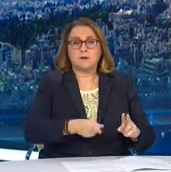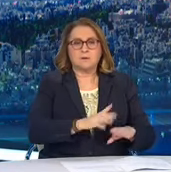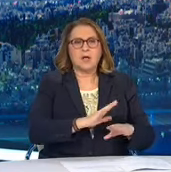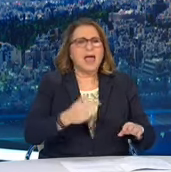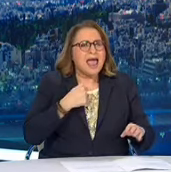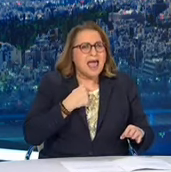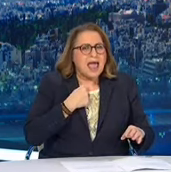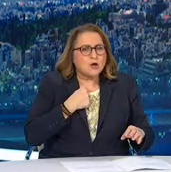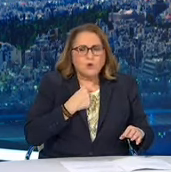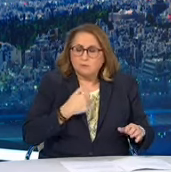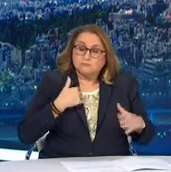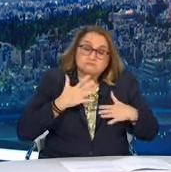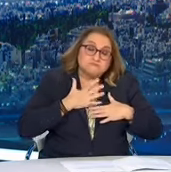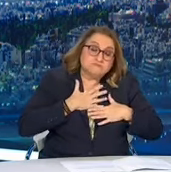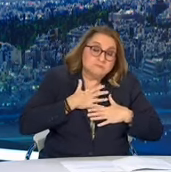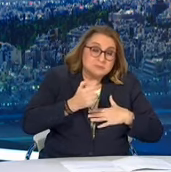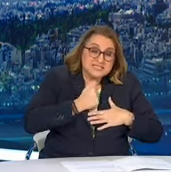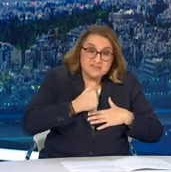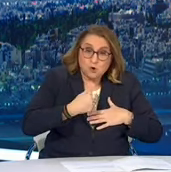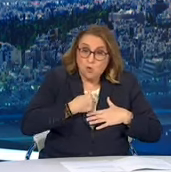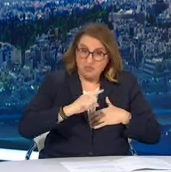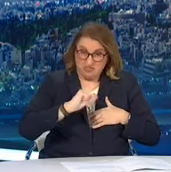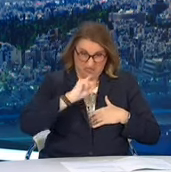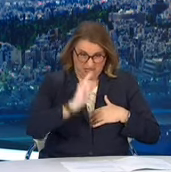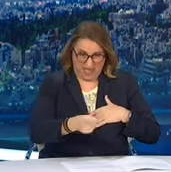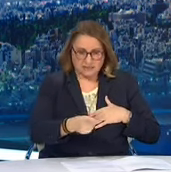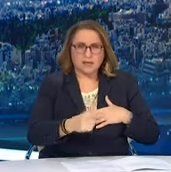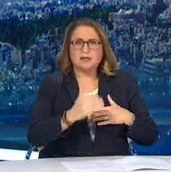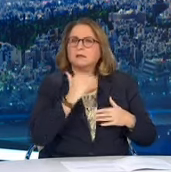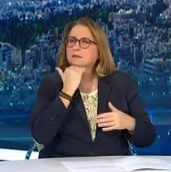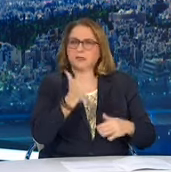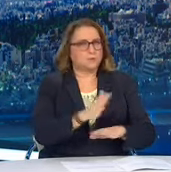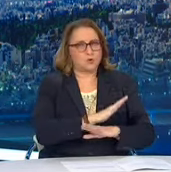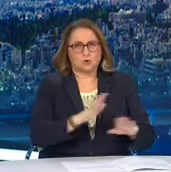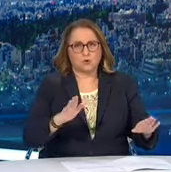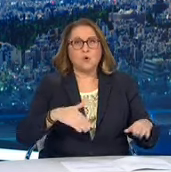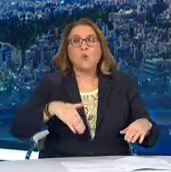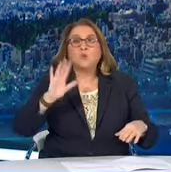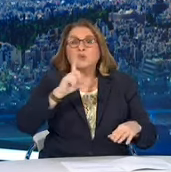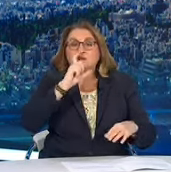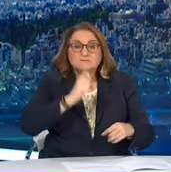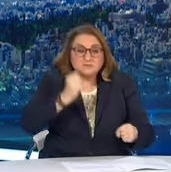μπορεί να επιβληθούν κατά τη γνώμη μου. Και όταν επιβάλλονται μέσω lockdown είναι πάρα πολύ σκληρά και αβάσταχτα.